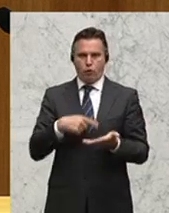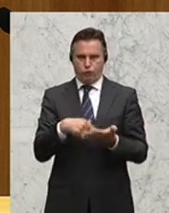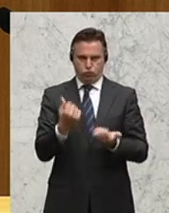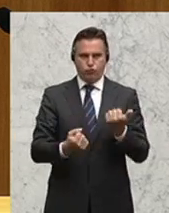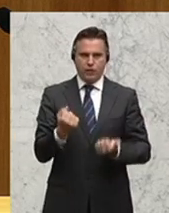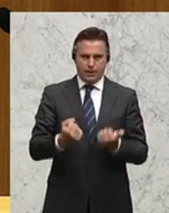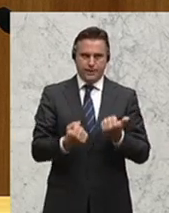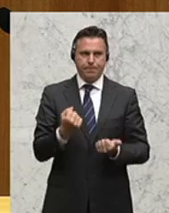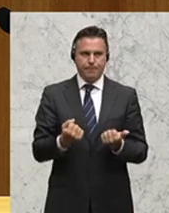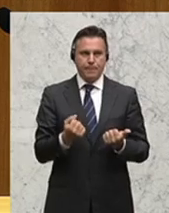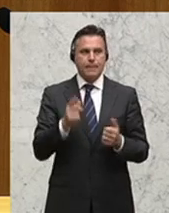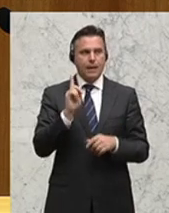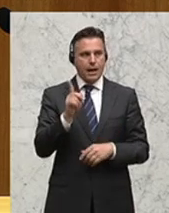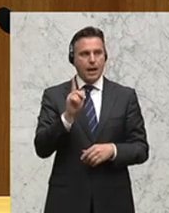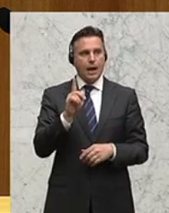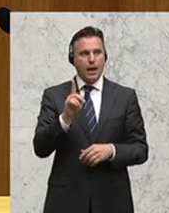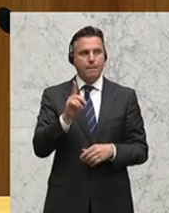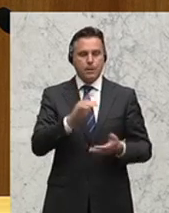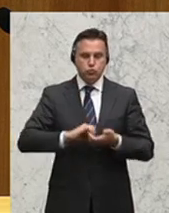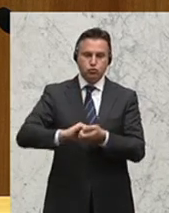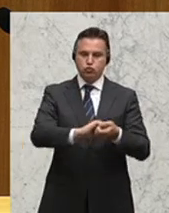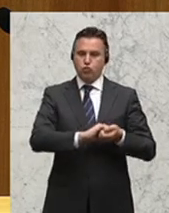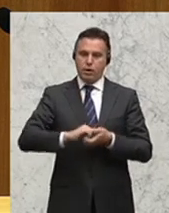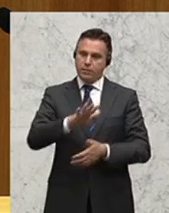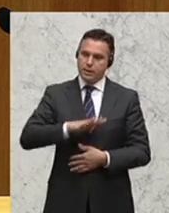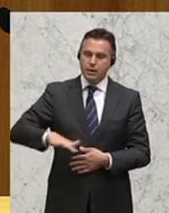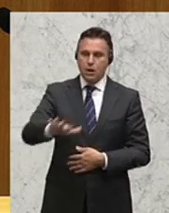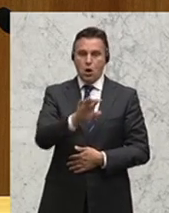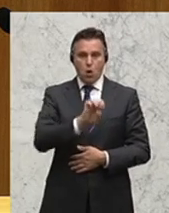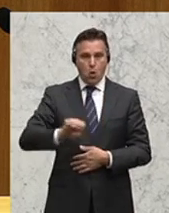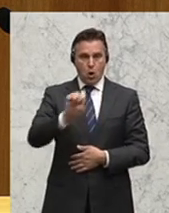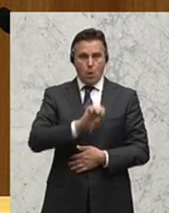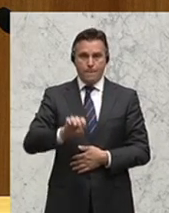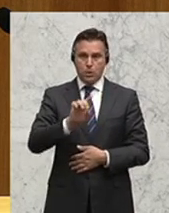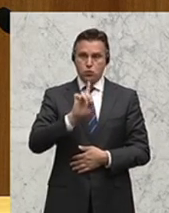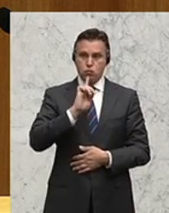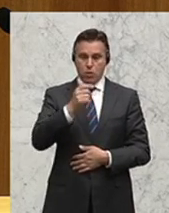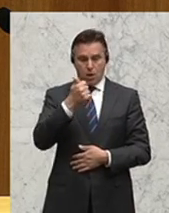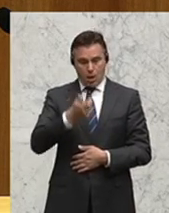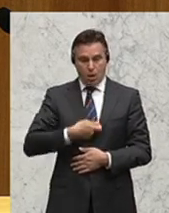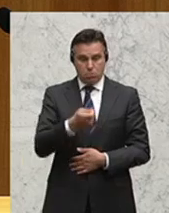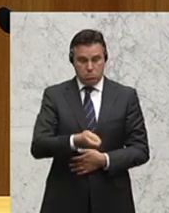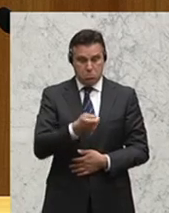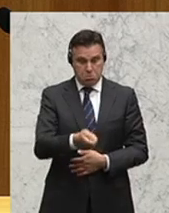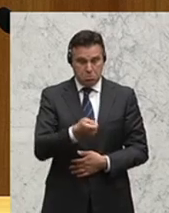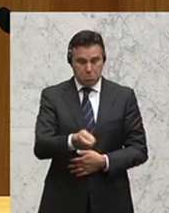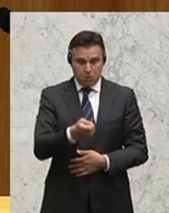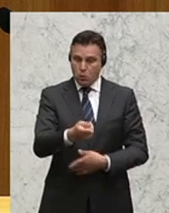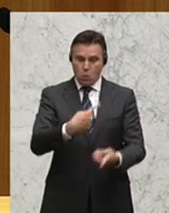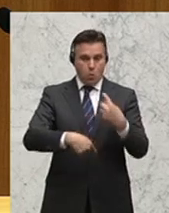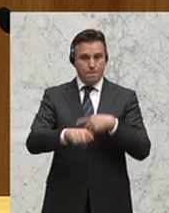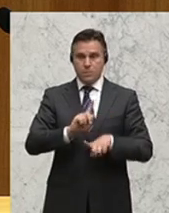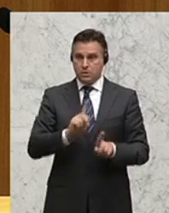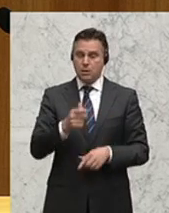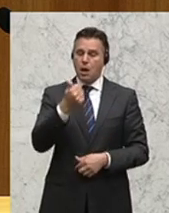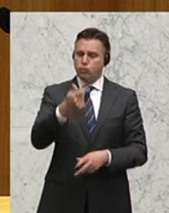Klar ist aber, dass auch die europäische Solidarität keine Einbahnstraße sein darf. Befindet sich ein Mitgliedstaat in